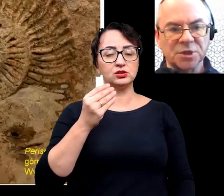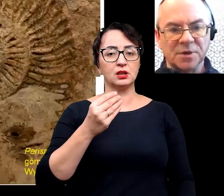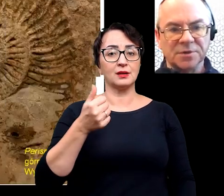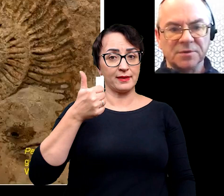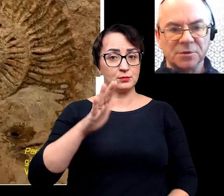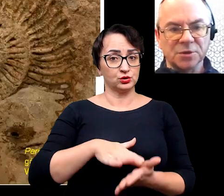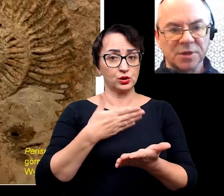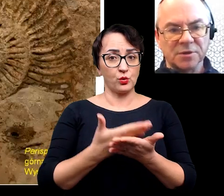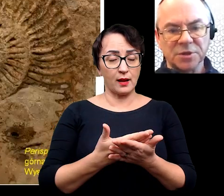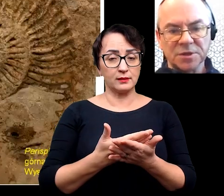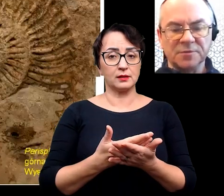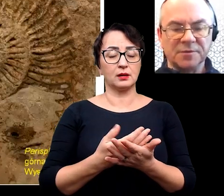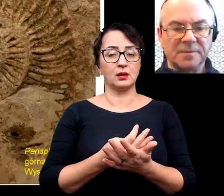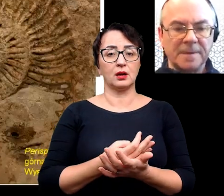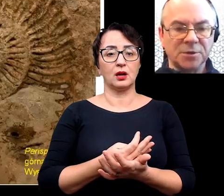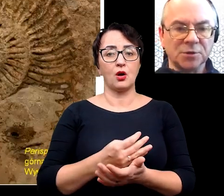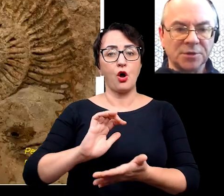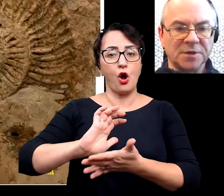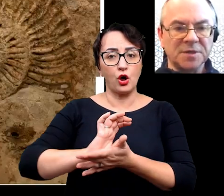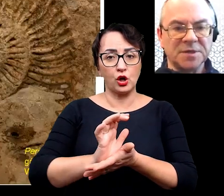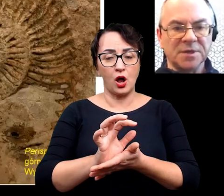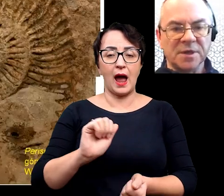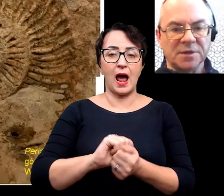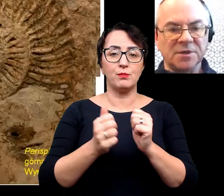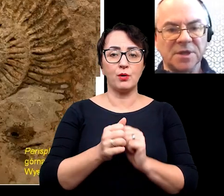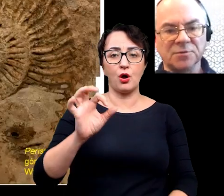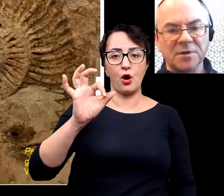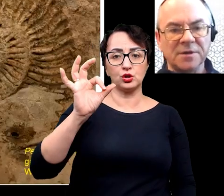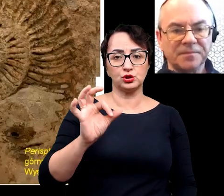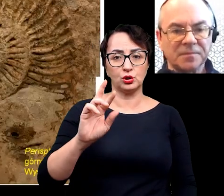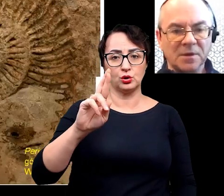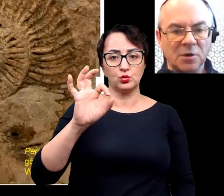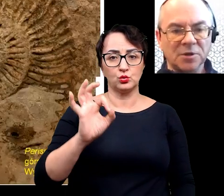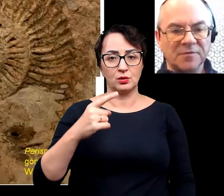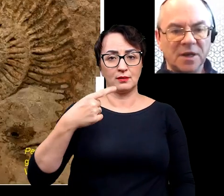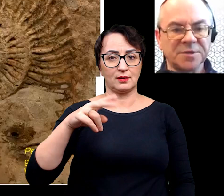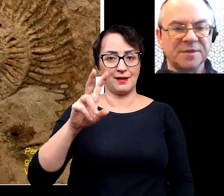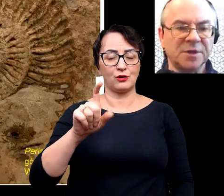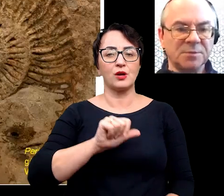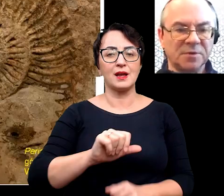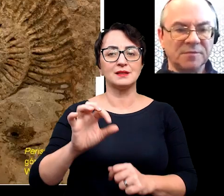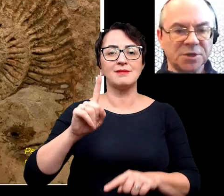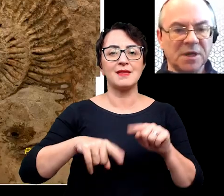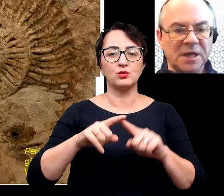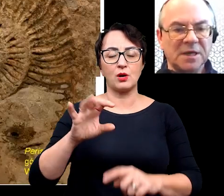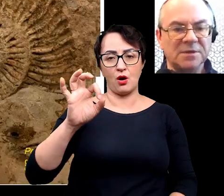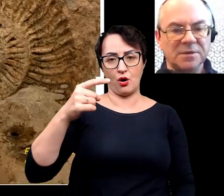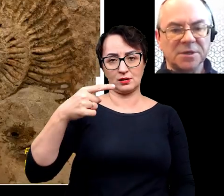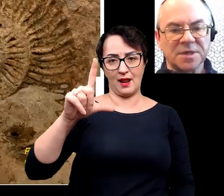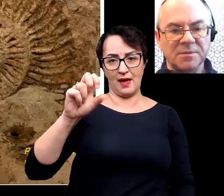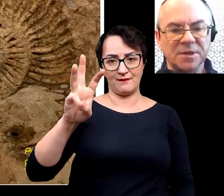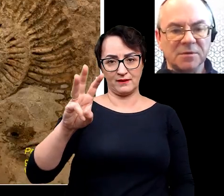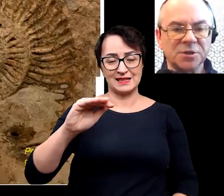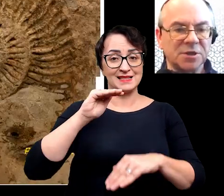jeden przykład ośródek i odcisków. Ośródka to jest nic innego jak taki naturalny odlew albo zewnętrznej powierzchni,